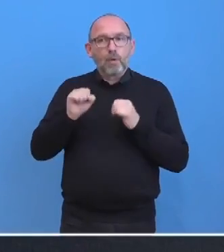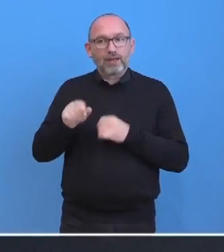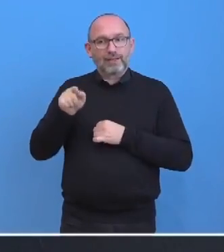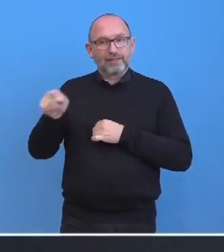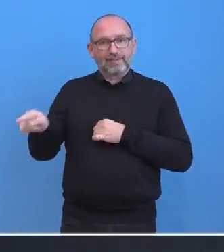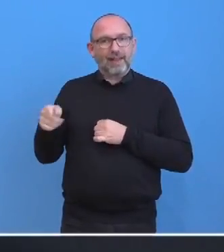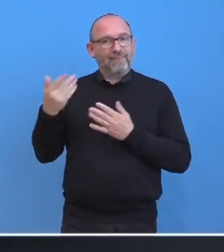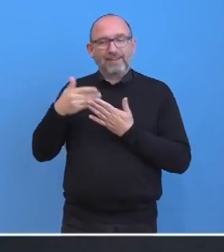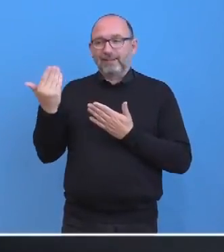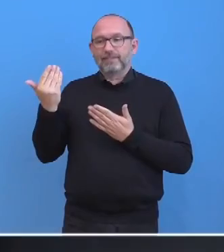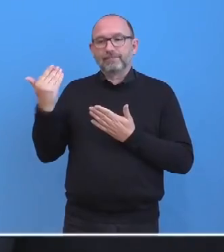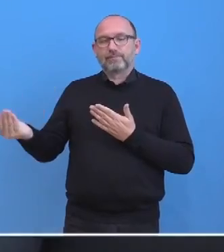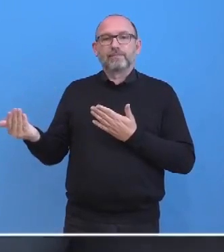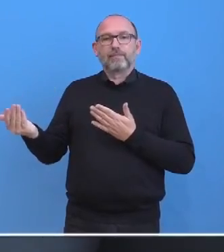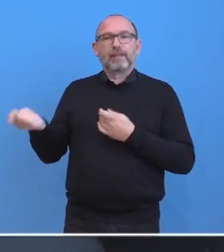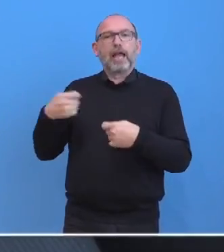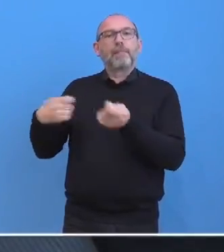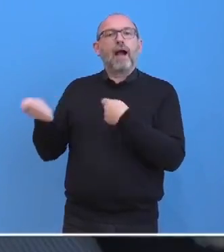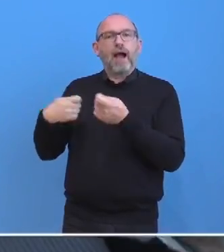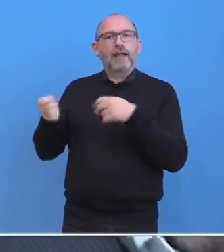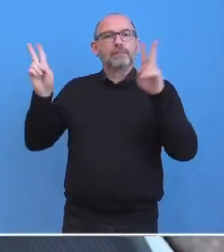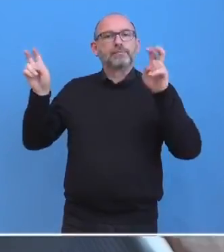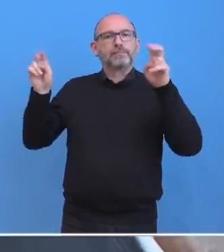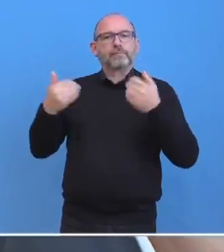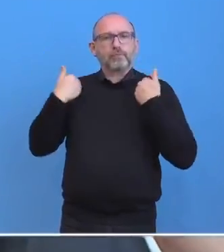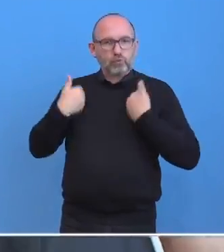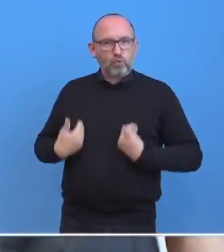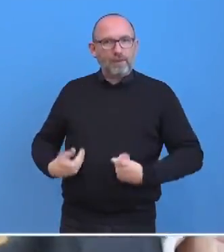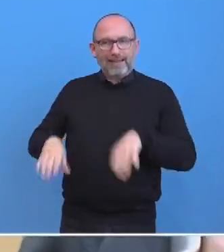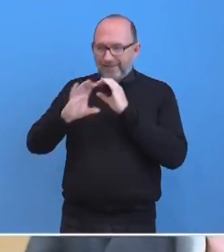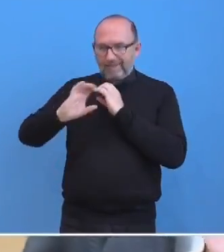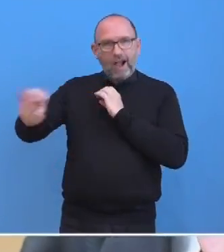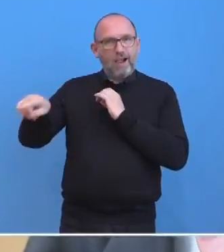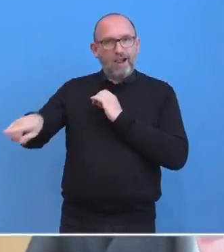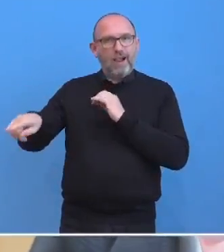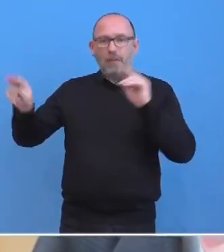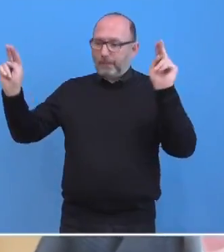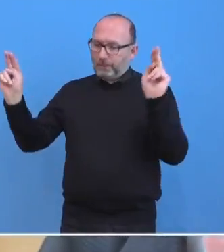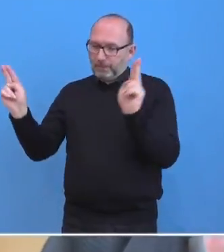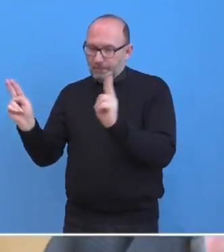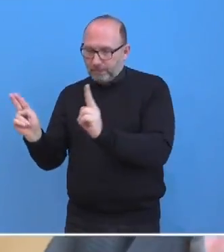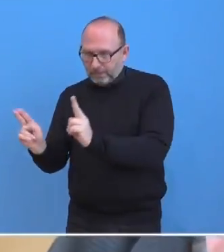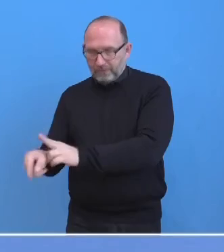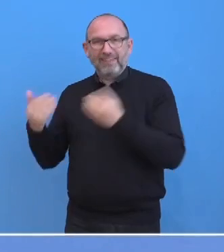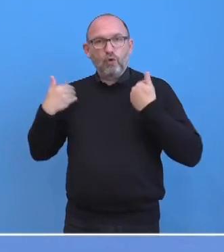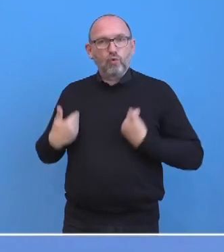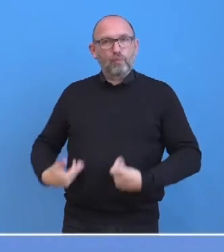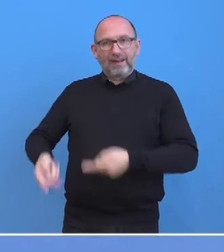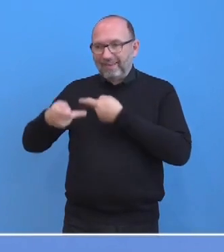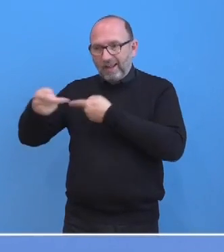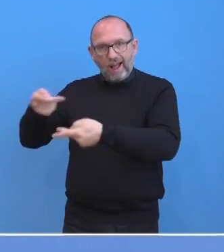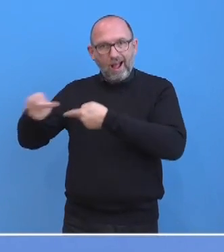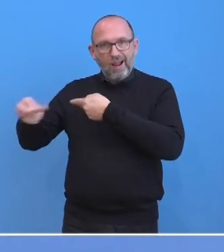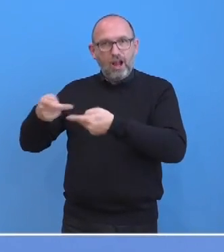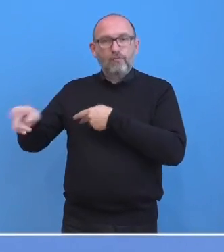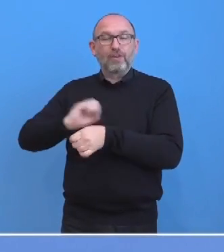weiteren Rückgang in dem Handel, im sogenannten humanitären Kanal führen. Und dieser humanitäre Kanal ist in Zeiten von Corona auch gerade